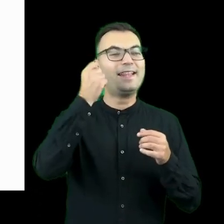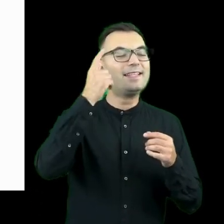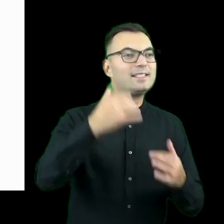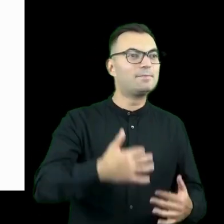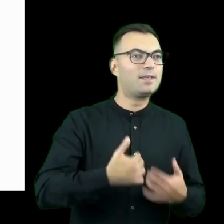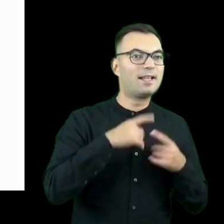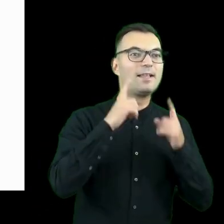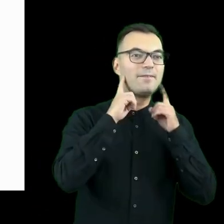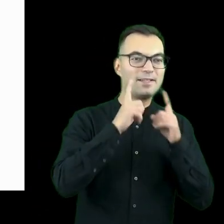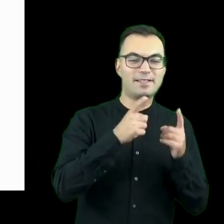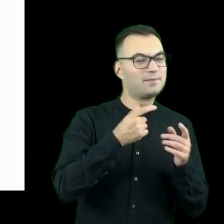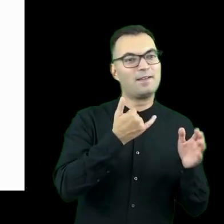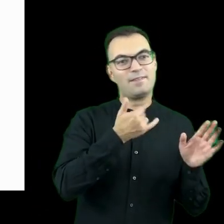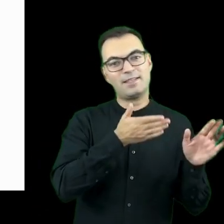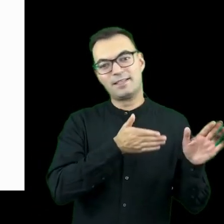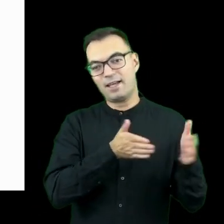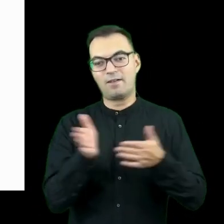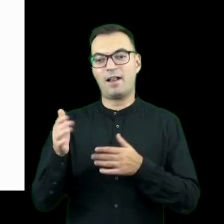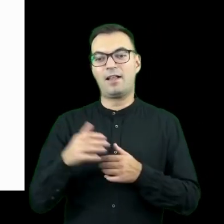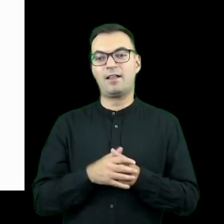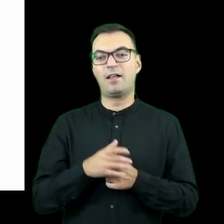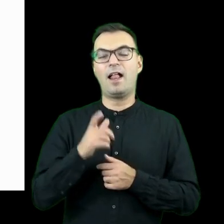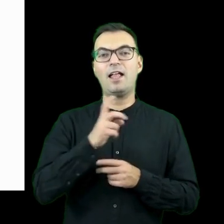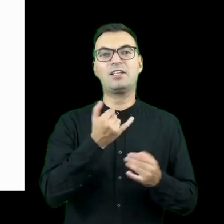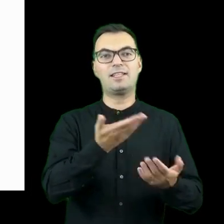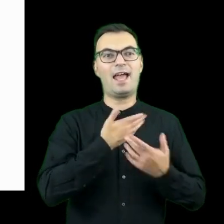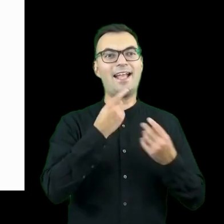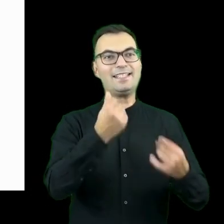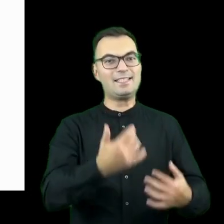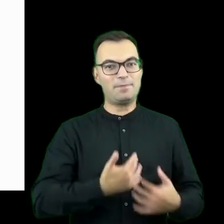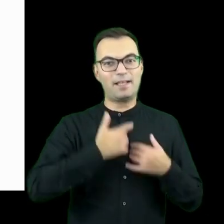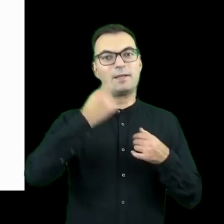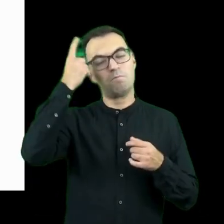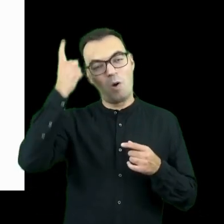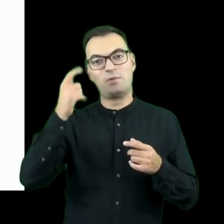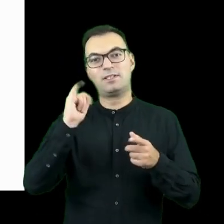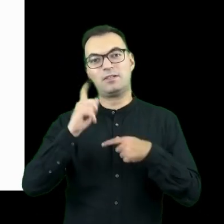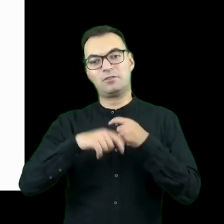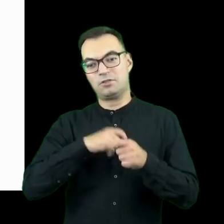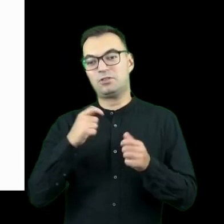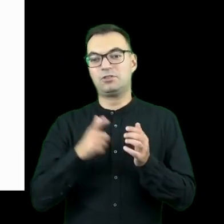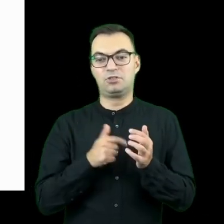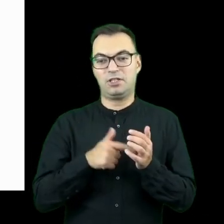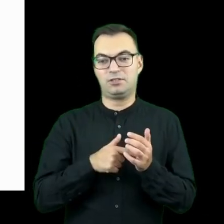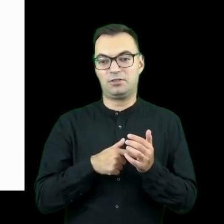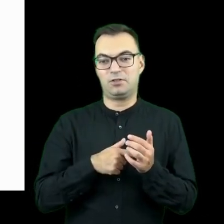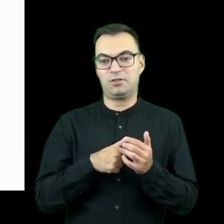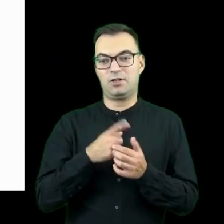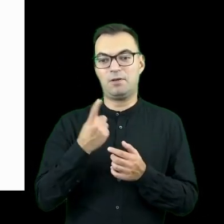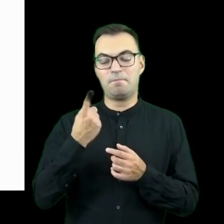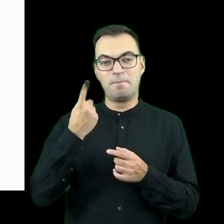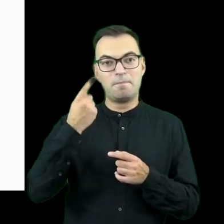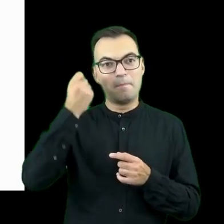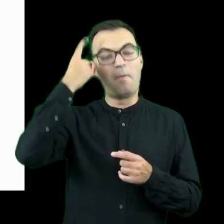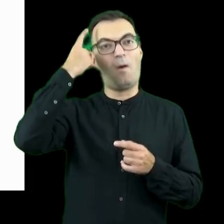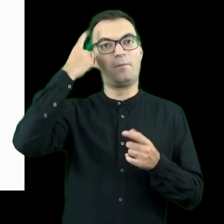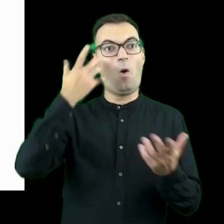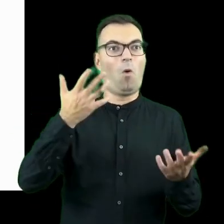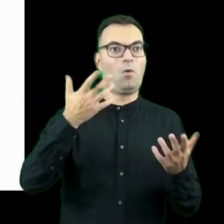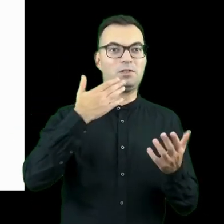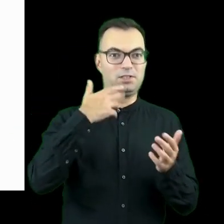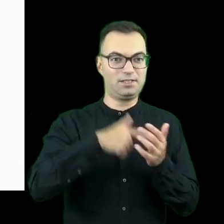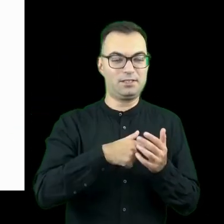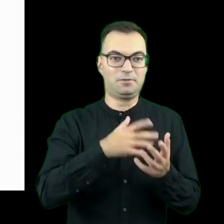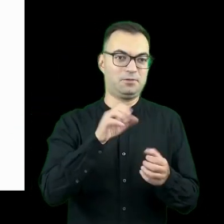ten rzeczywisty case się zadział, ale jeżeli on będzie jakkolwiek inspirujący do Waszego działania, często złapanie się tej pierwszej myśli, która